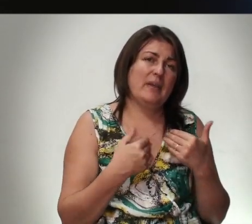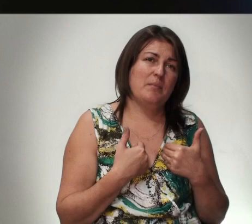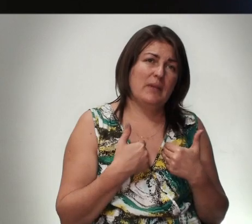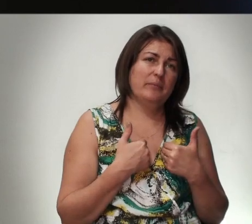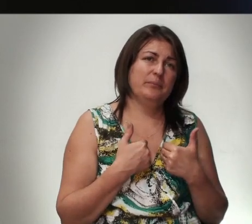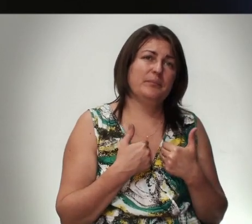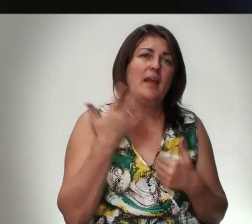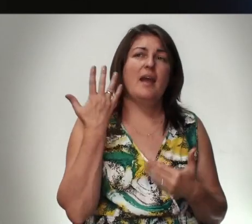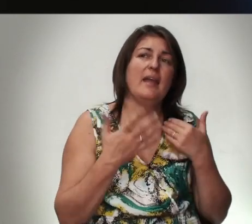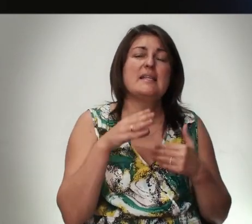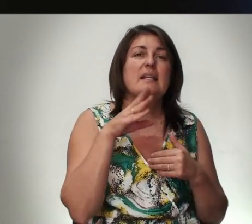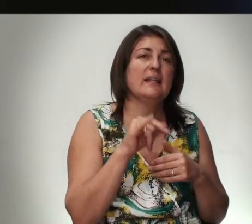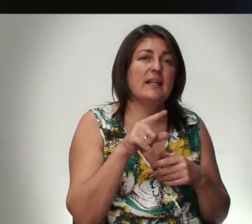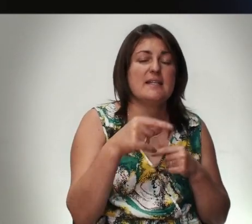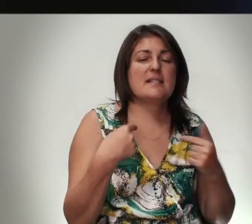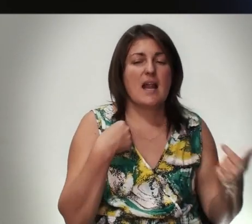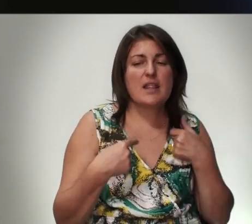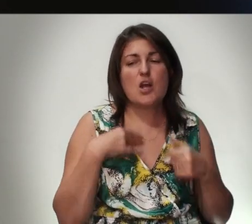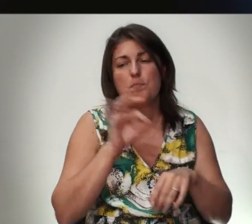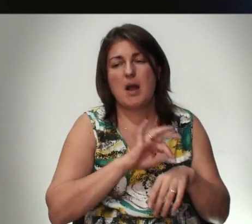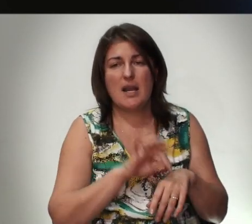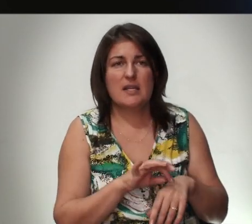Если Ты Страдаешь Болезнями